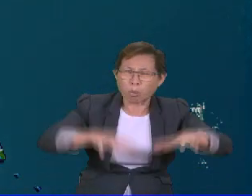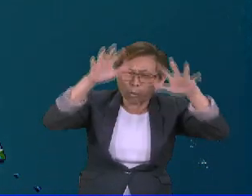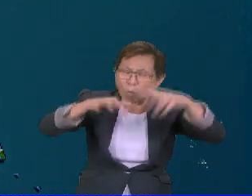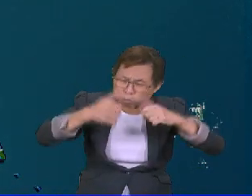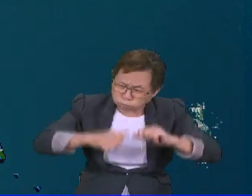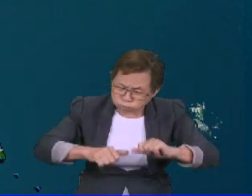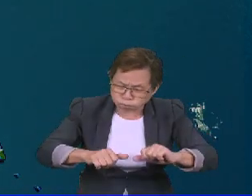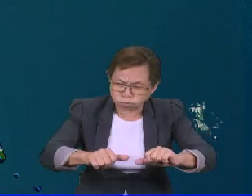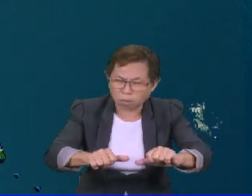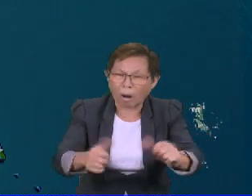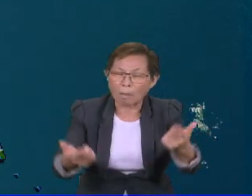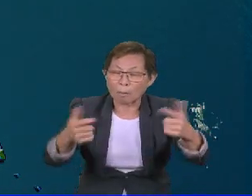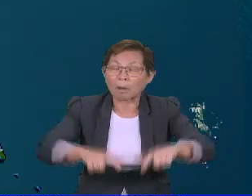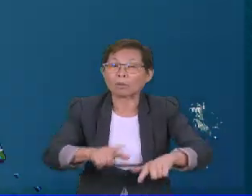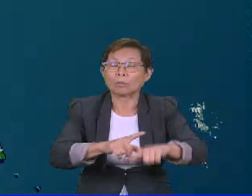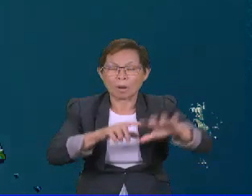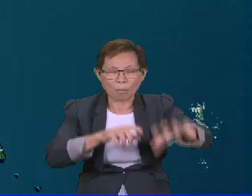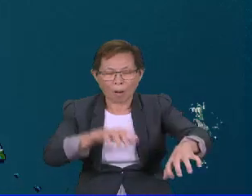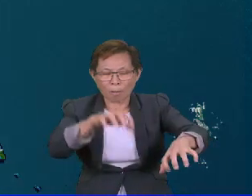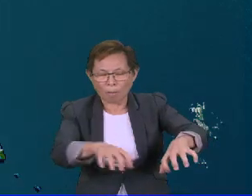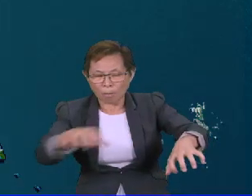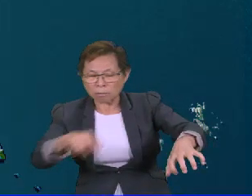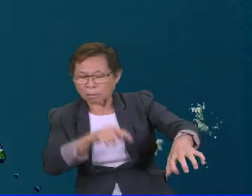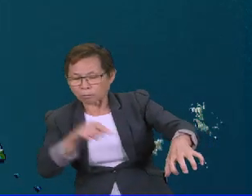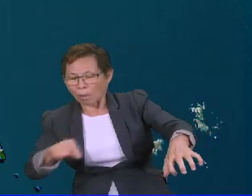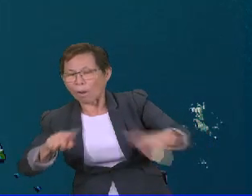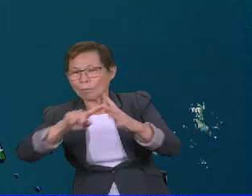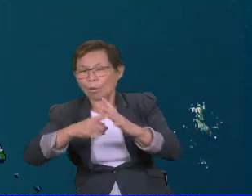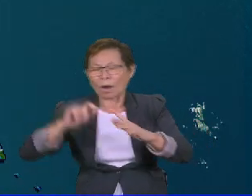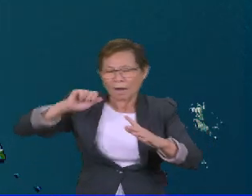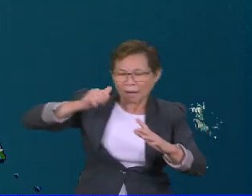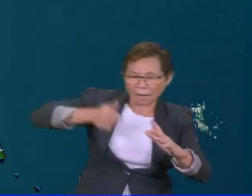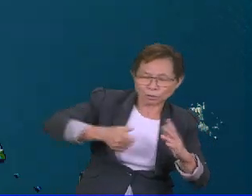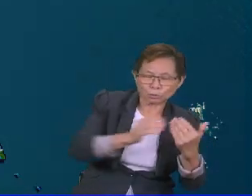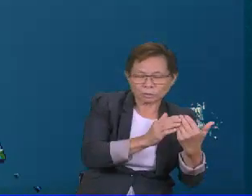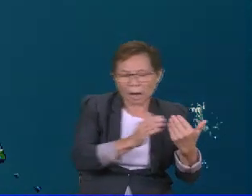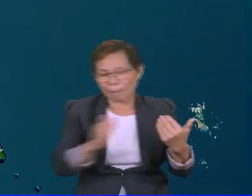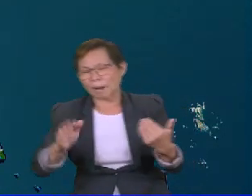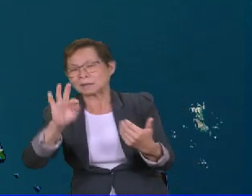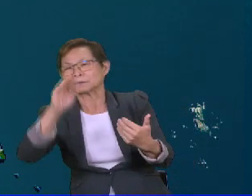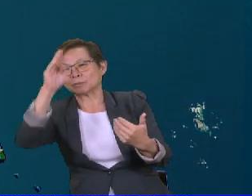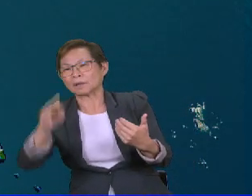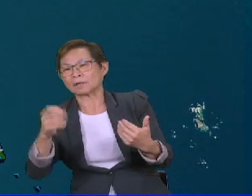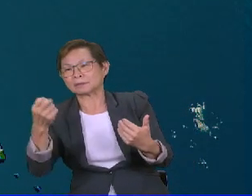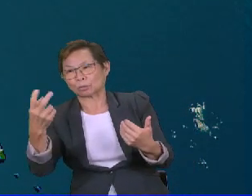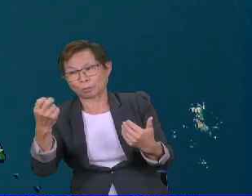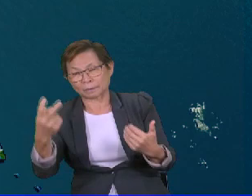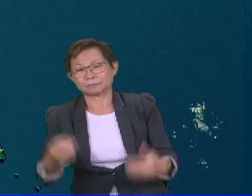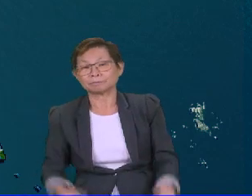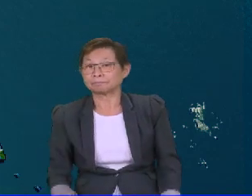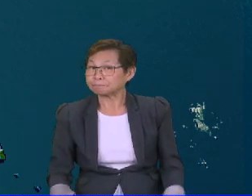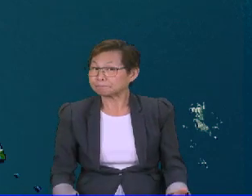betusan dijangka berlaku di kawasan-kawasan berkenaan bermula pada esok sehingga 9 Disember nanti.